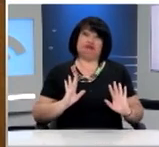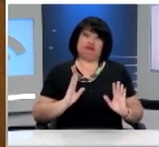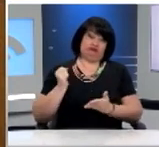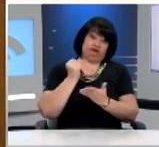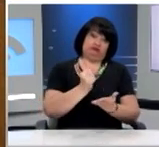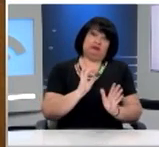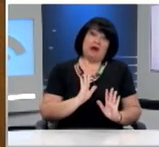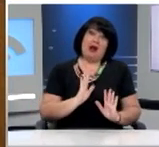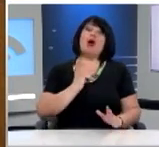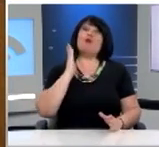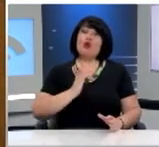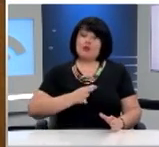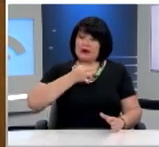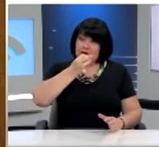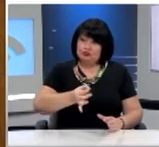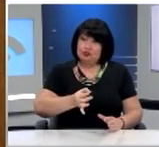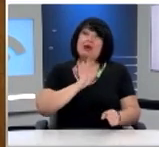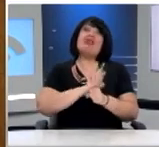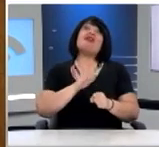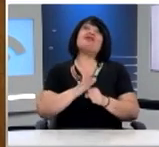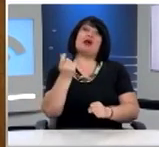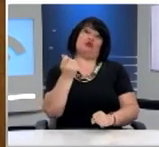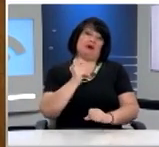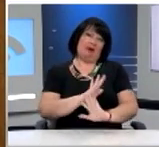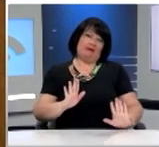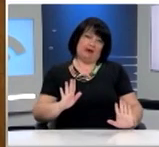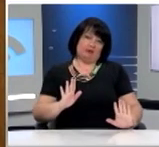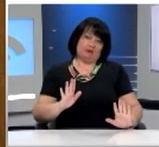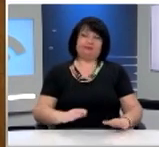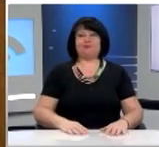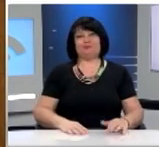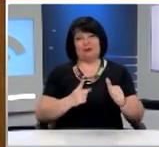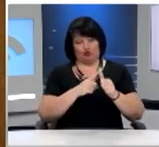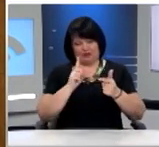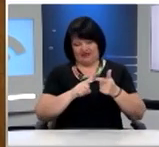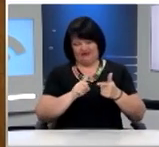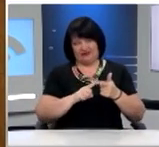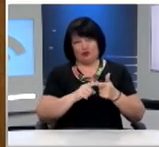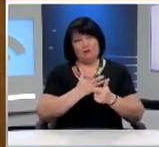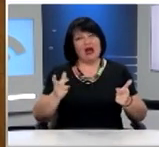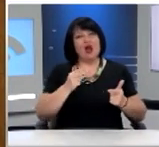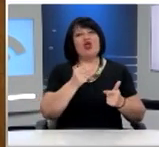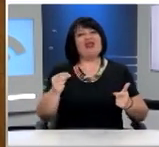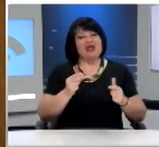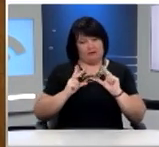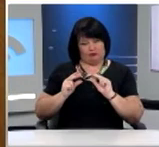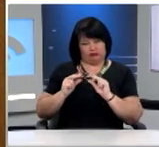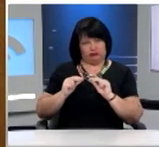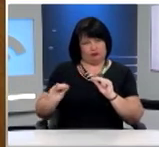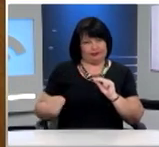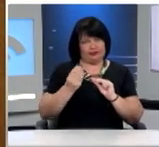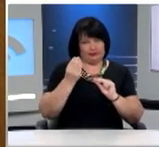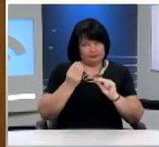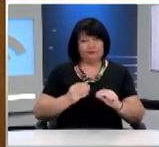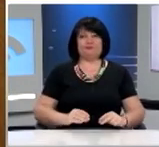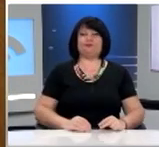παραπάνω μπορούμε να σας πούμε ότι δεν επαρκεί. Το δεύτερο μεγάλο ζήτημα, όπως αναδύθηκε από τις συζητήσεις με τους